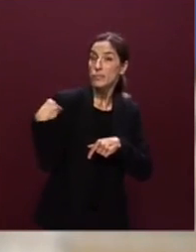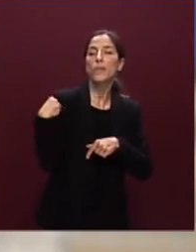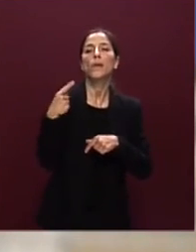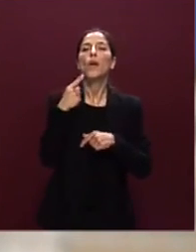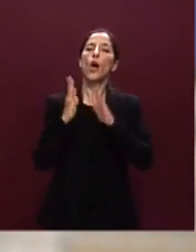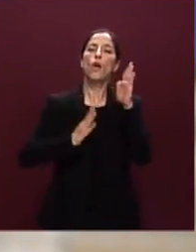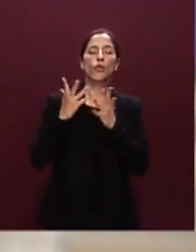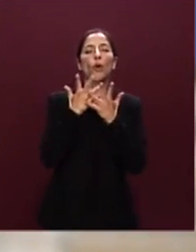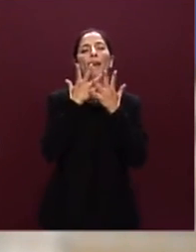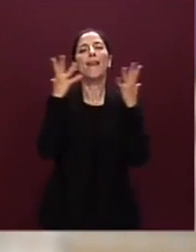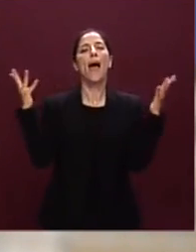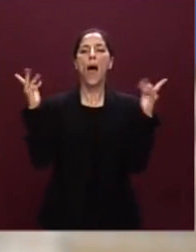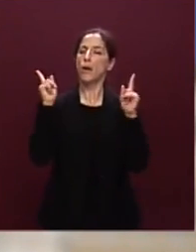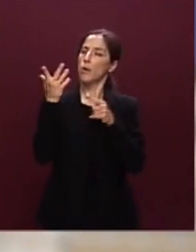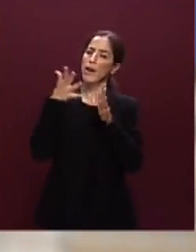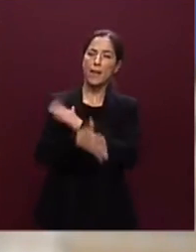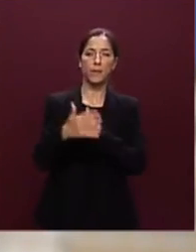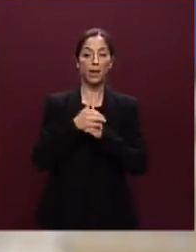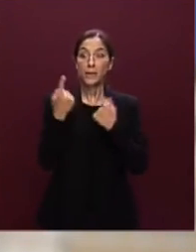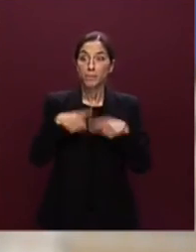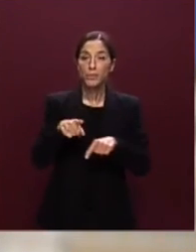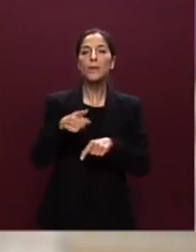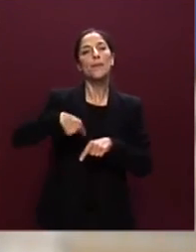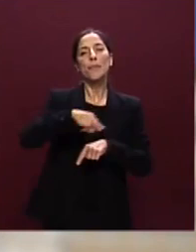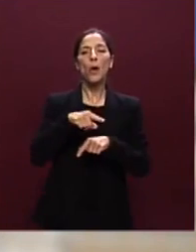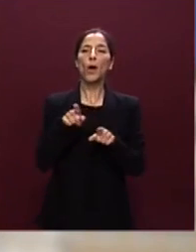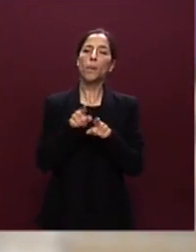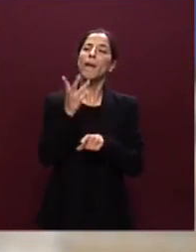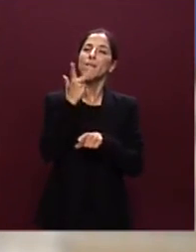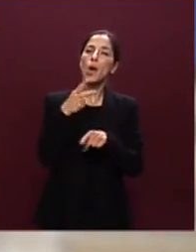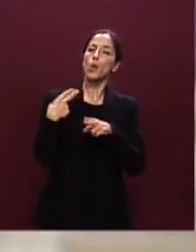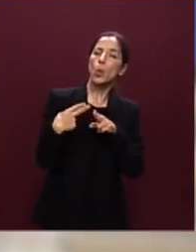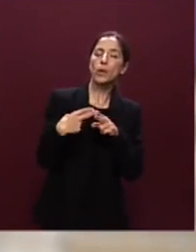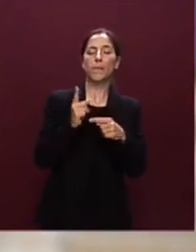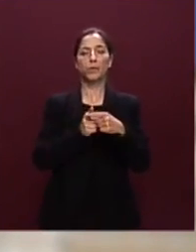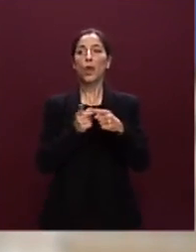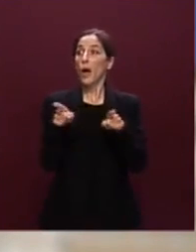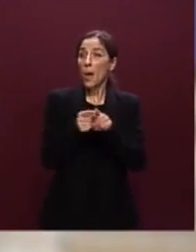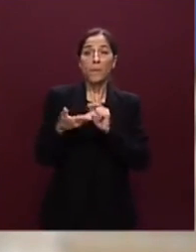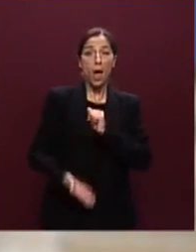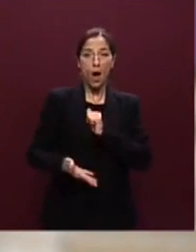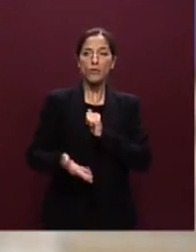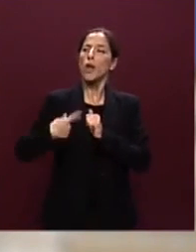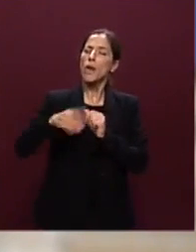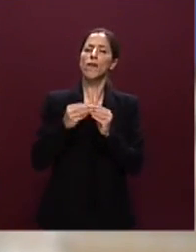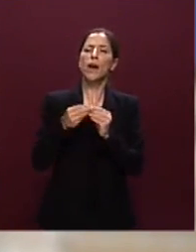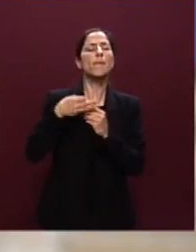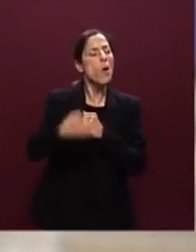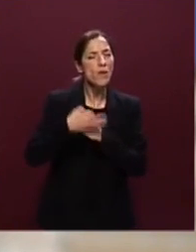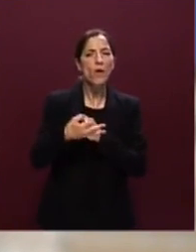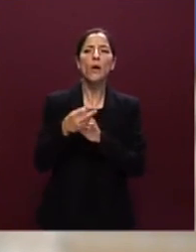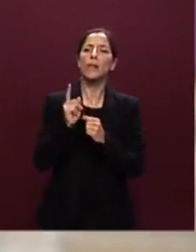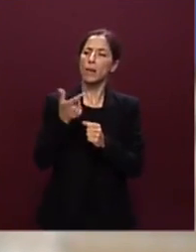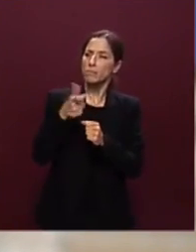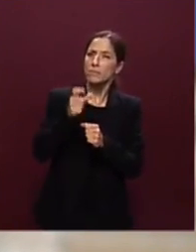noi questo è un esercizio utile e positivo che come oggi faremo in qualsiasi momento sarà utile e necessario fare con uno